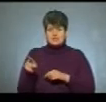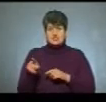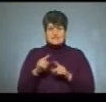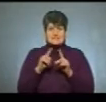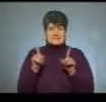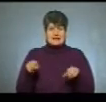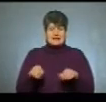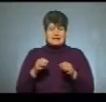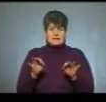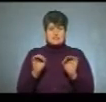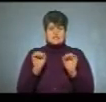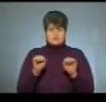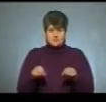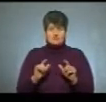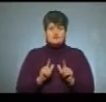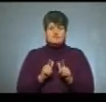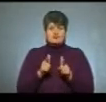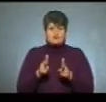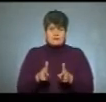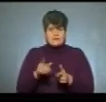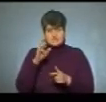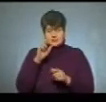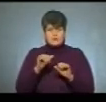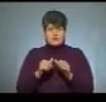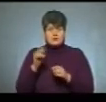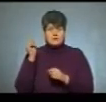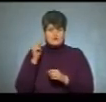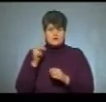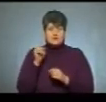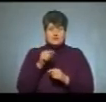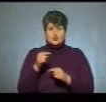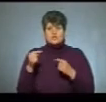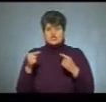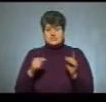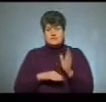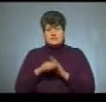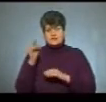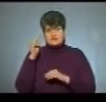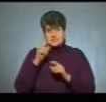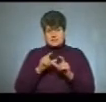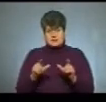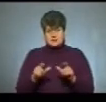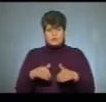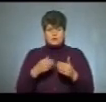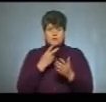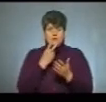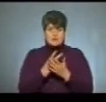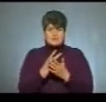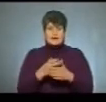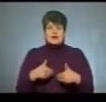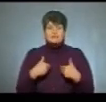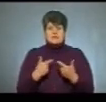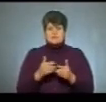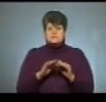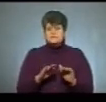і тим самим зможуть навіть вступити на державну форму навчання в той чи інший вищий навчальний заклад. Зараз пропоную переглянути рекомендації для